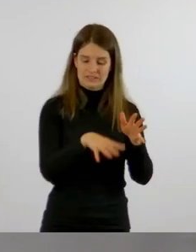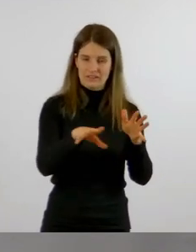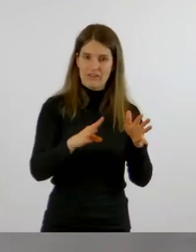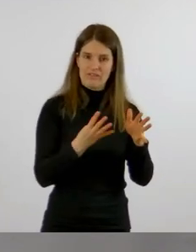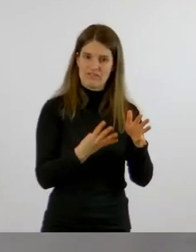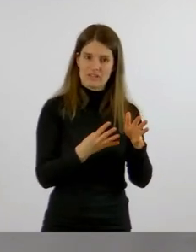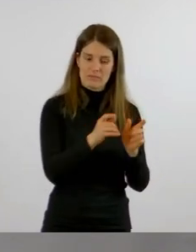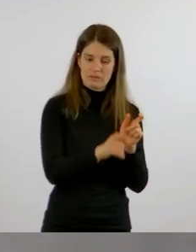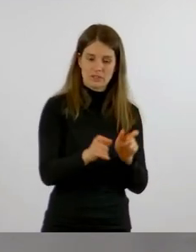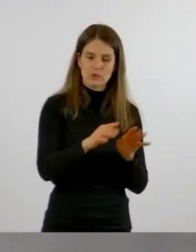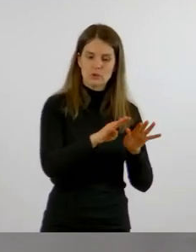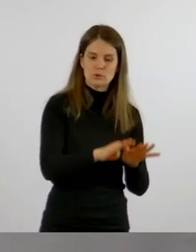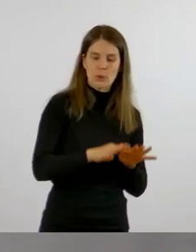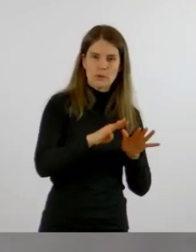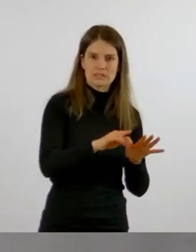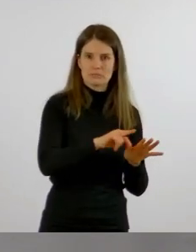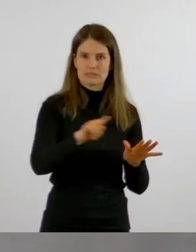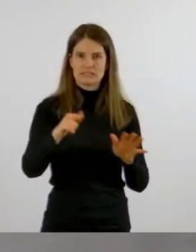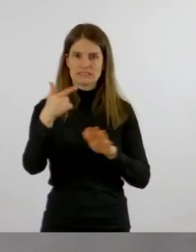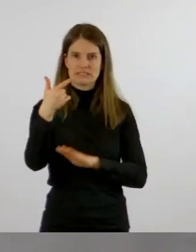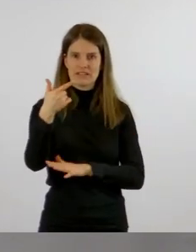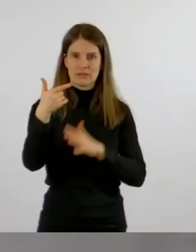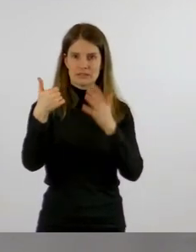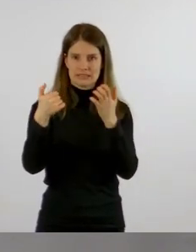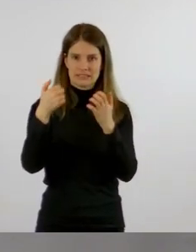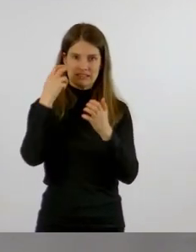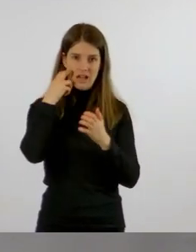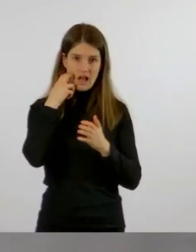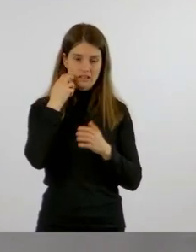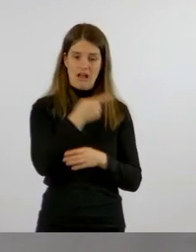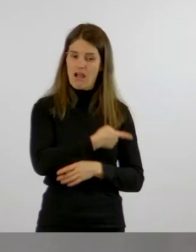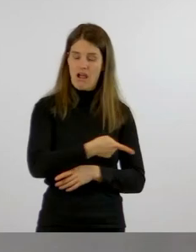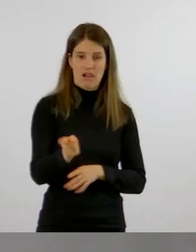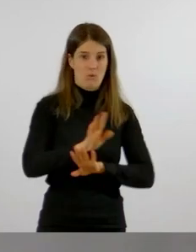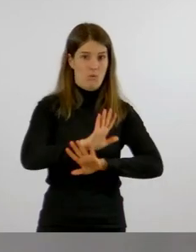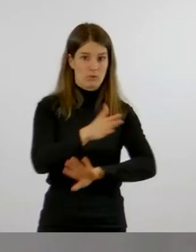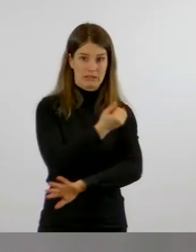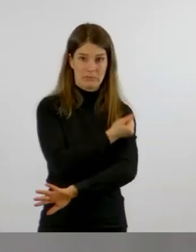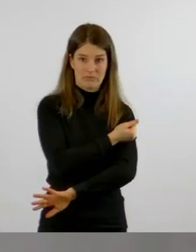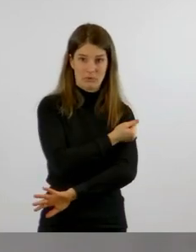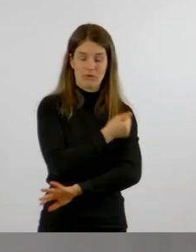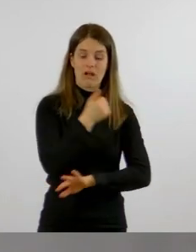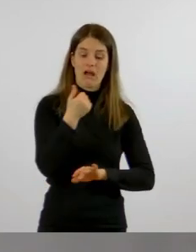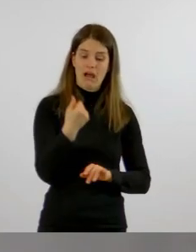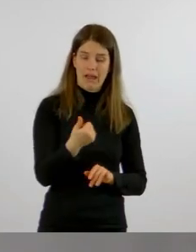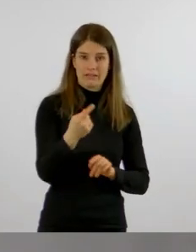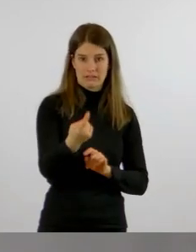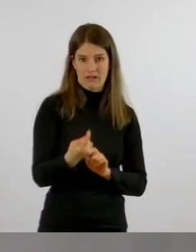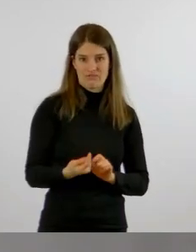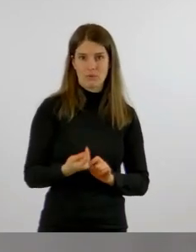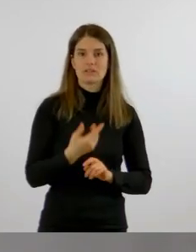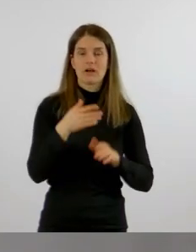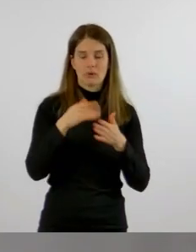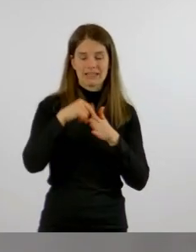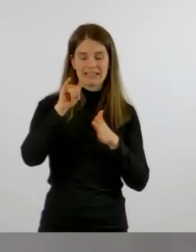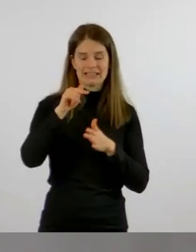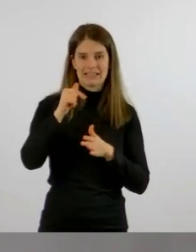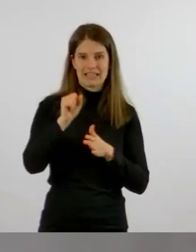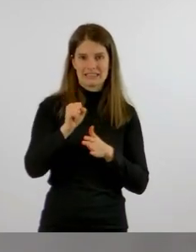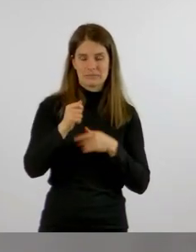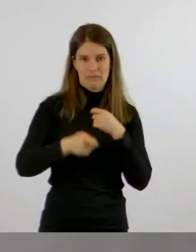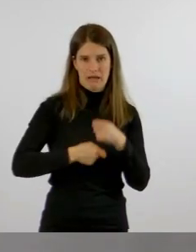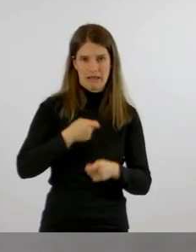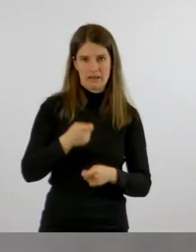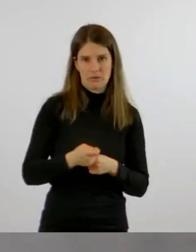und 62 Jahre sind alle ungeimpft. Ein Patient befindet sich in intensivmedizinischer Betreuung. Die